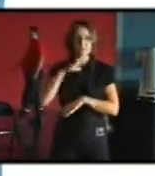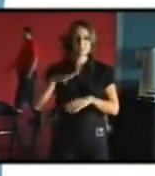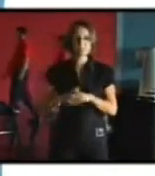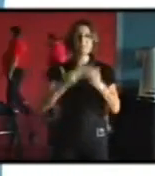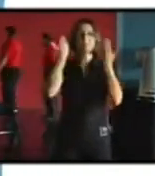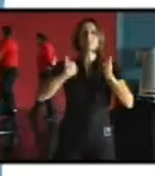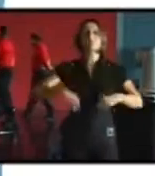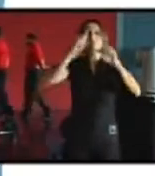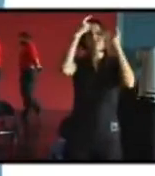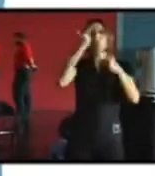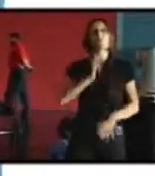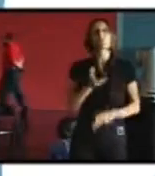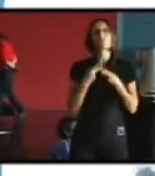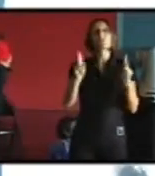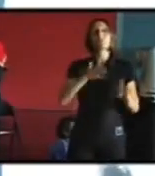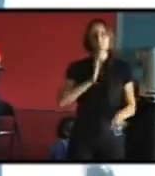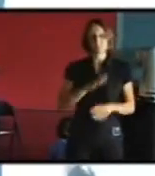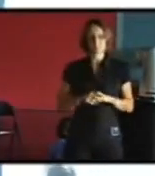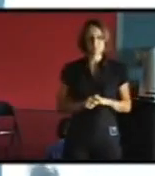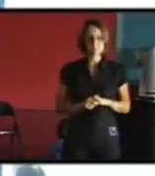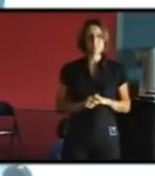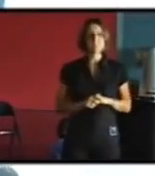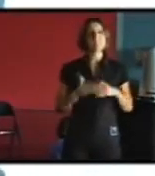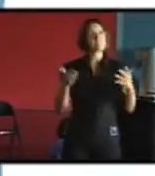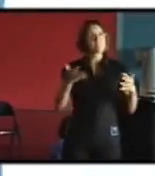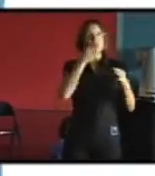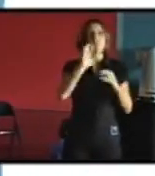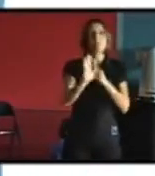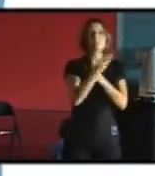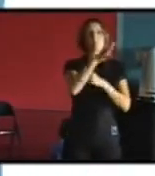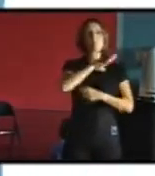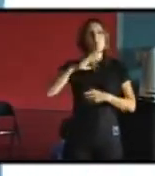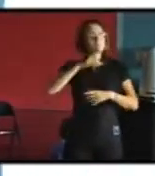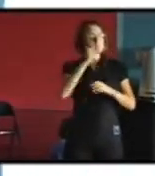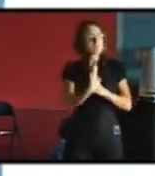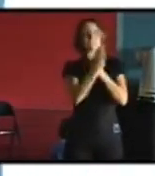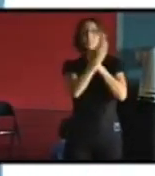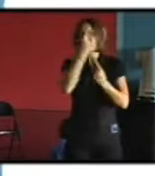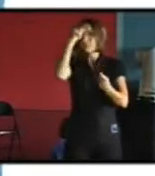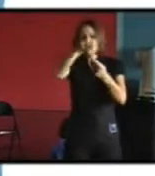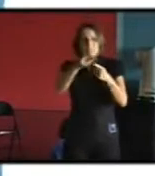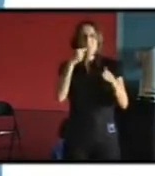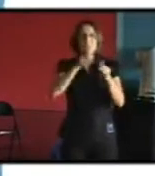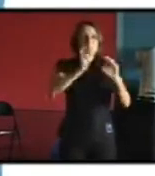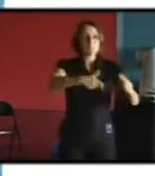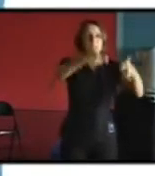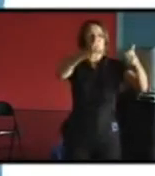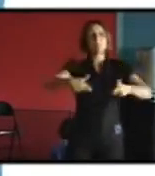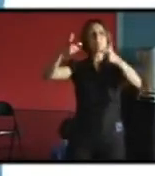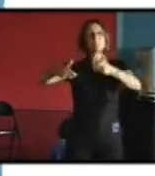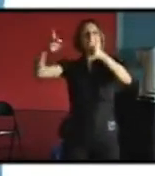bordelais depuis quelques années et j'adhère tout à fait à la présentation qu'a faite madame sur l'étude des différents bâtiments